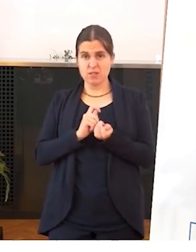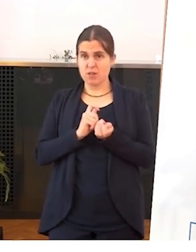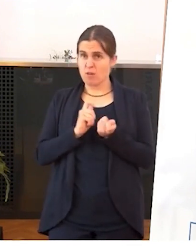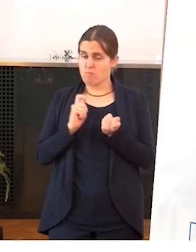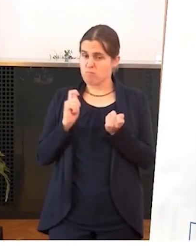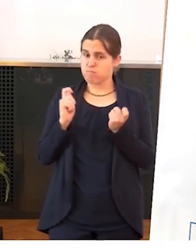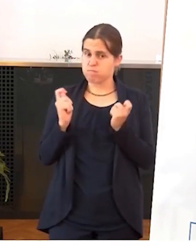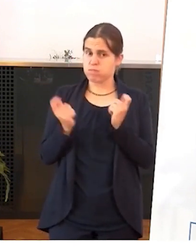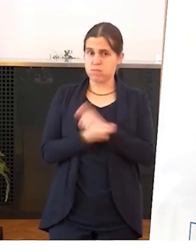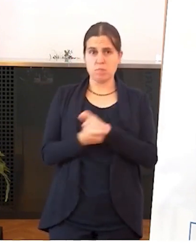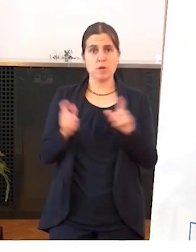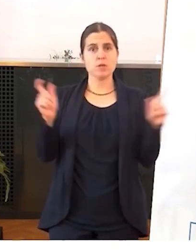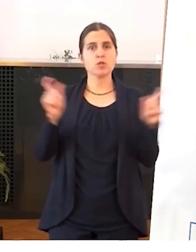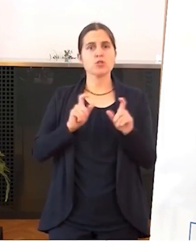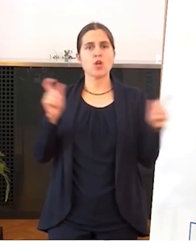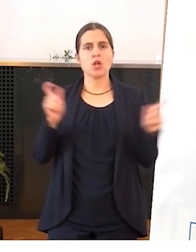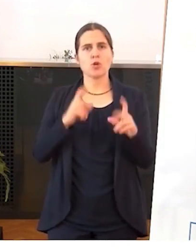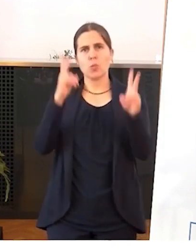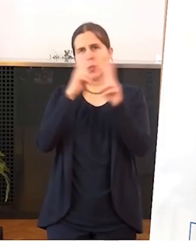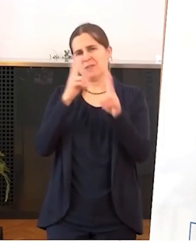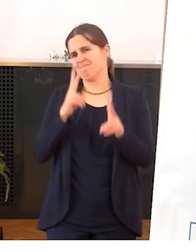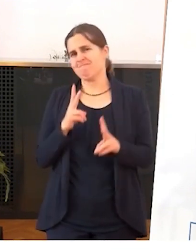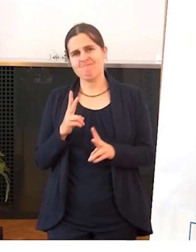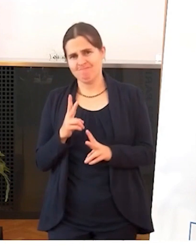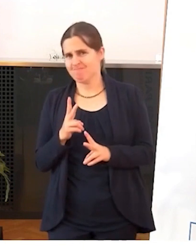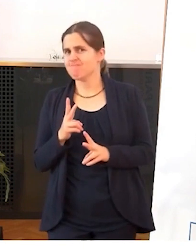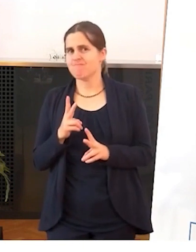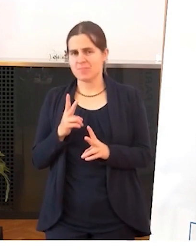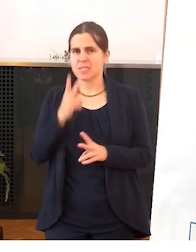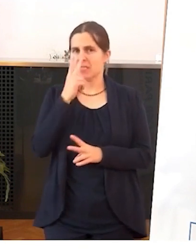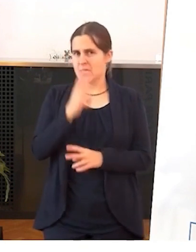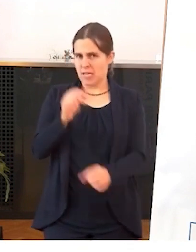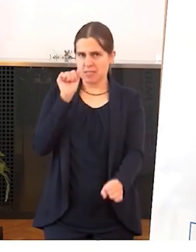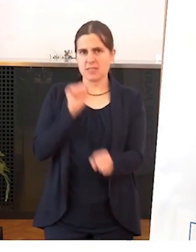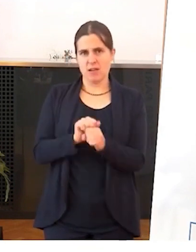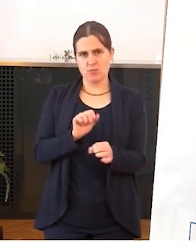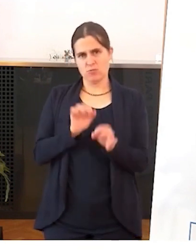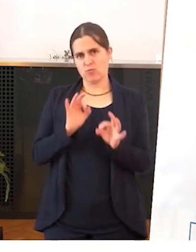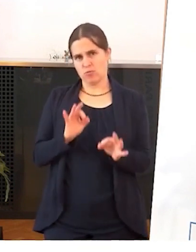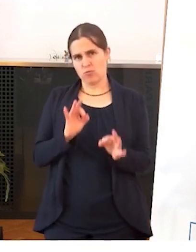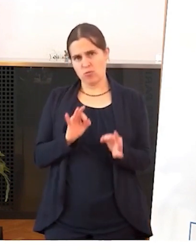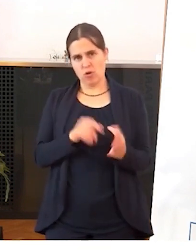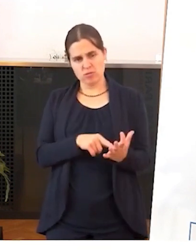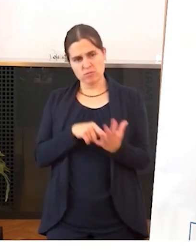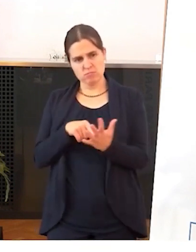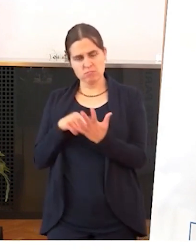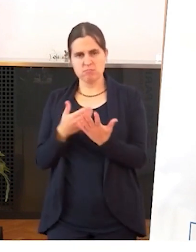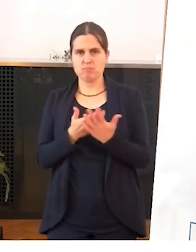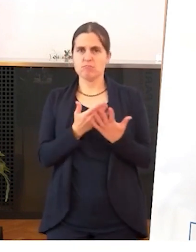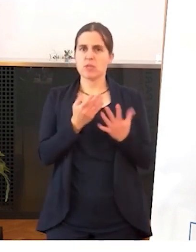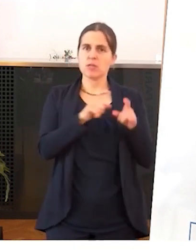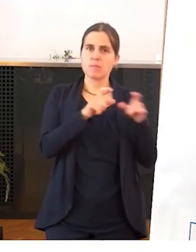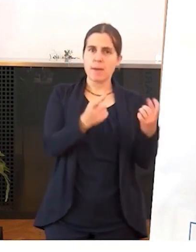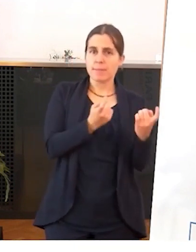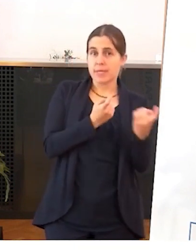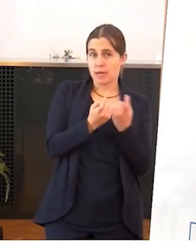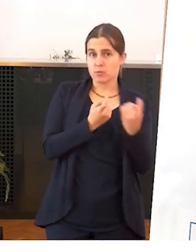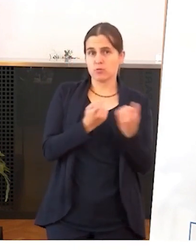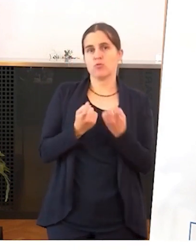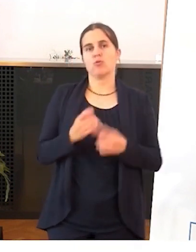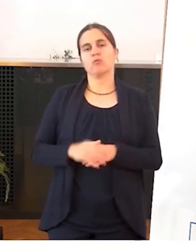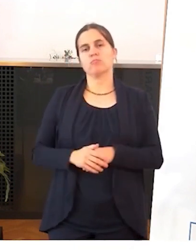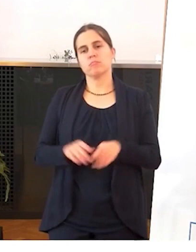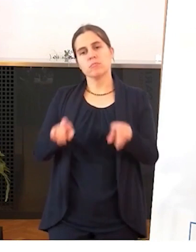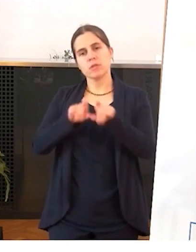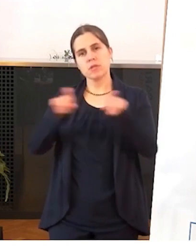nicht spurlos vorüber. Das merken wir sehr deutlich. Wir sehen es bei der Frage der Migration. Wir sehen es auch bei der